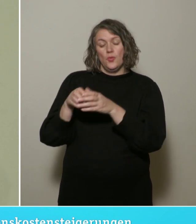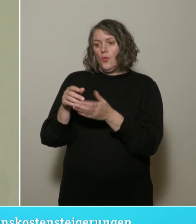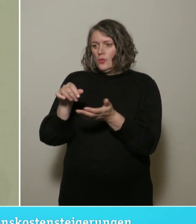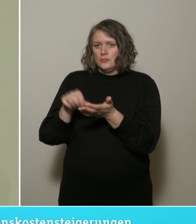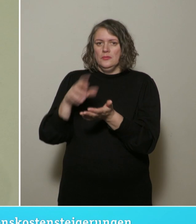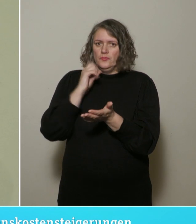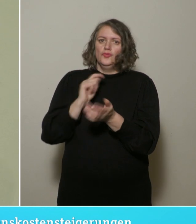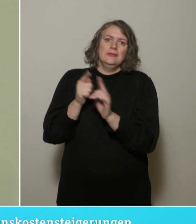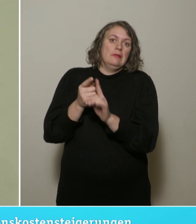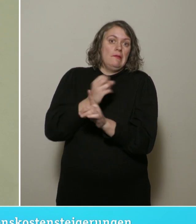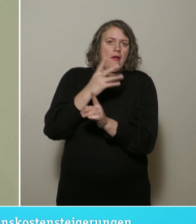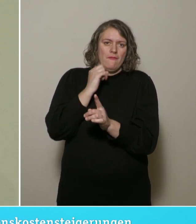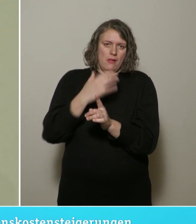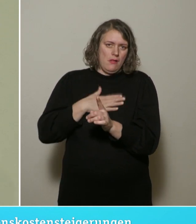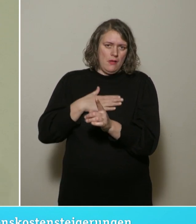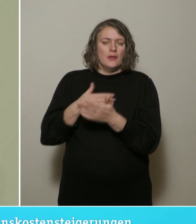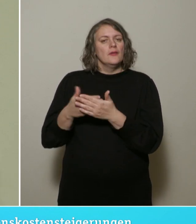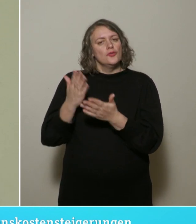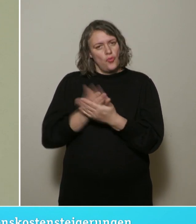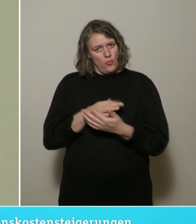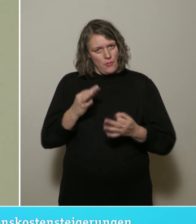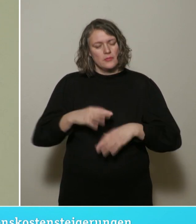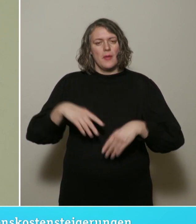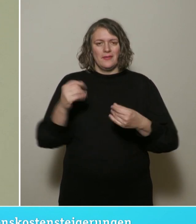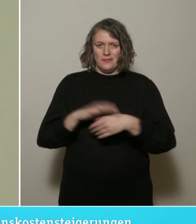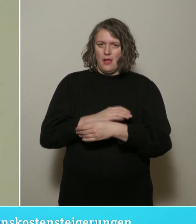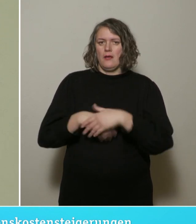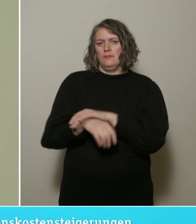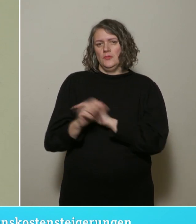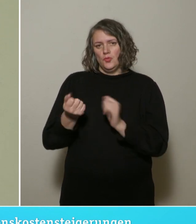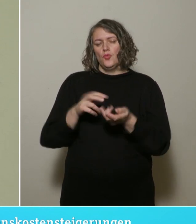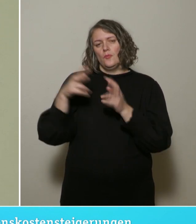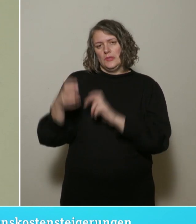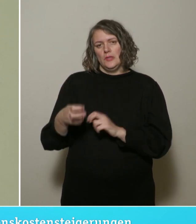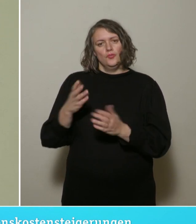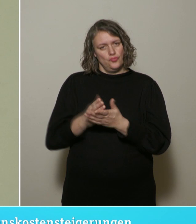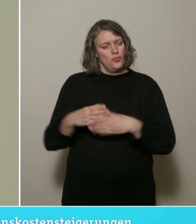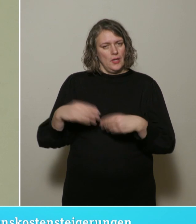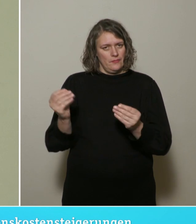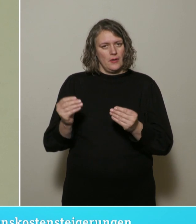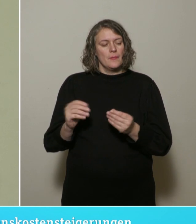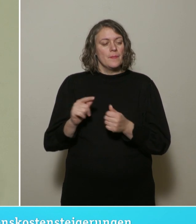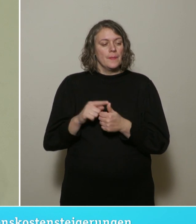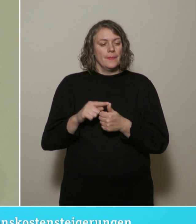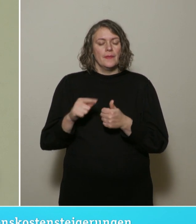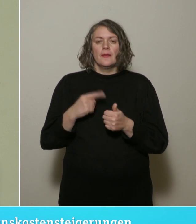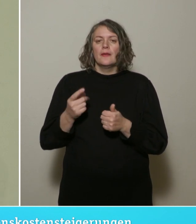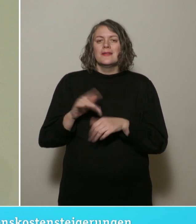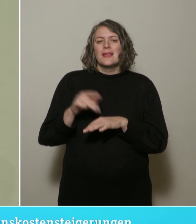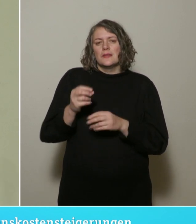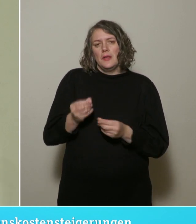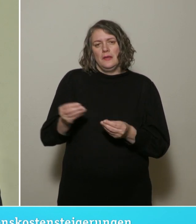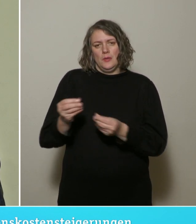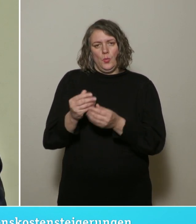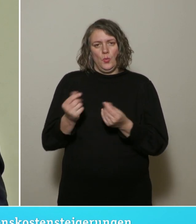deswegen sind schon Maßnahmen eingeleitet worden für die Umsetzung. Das ist zunächst eine Sensibilisierung